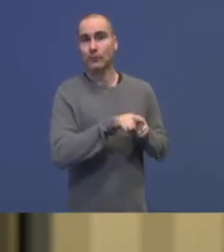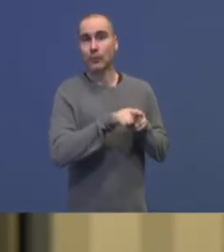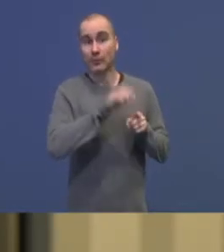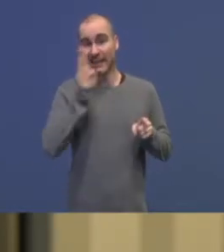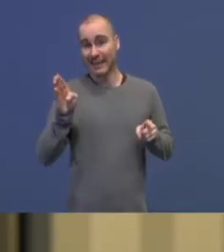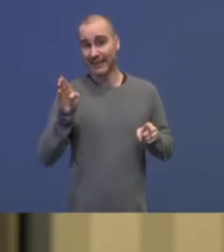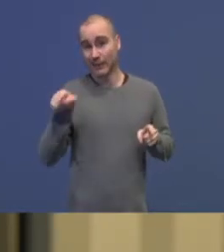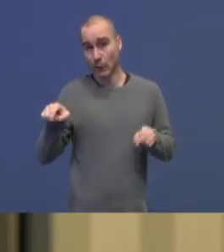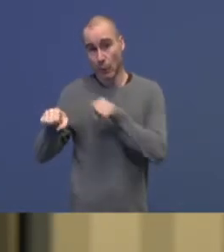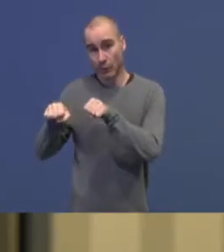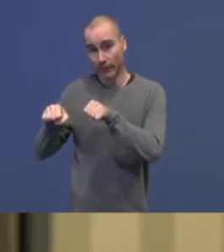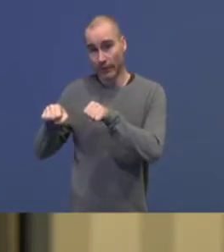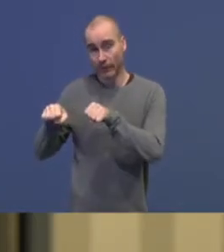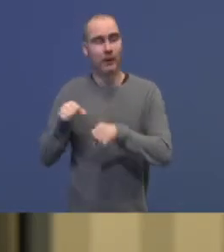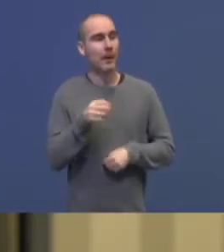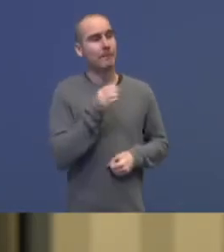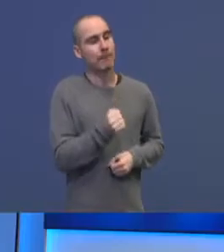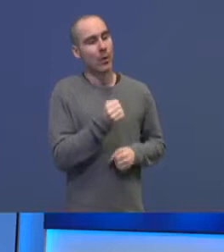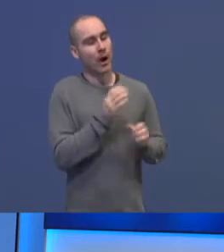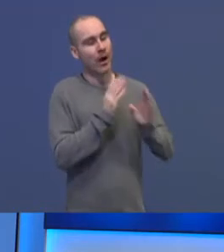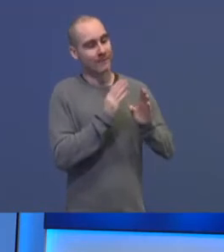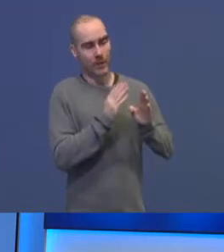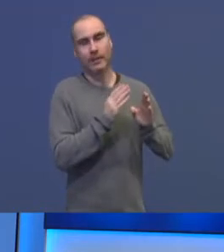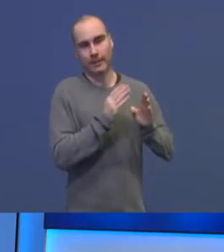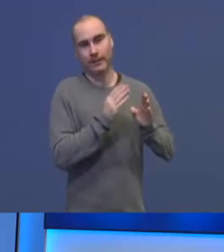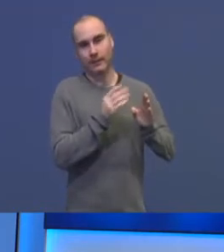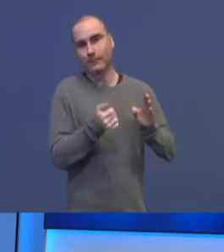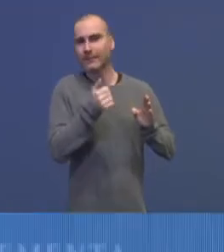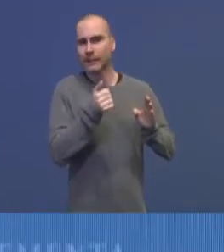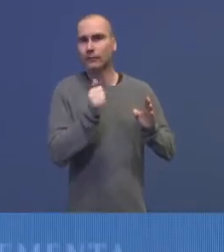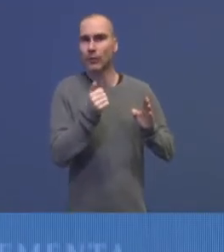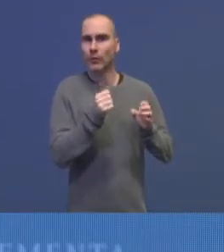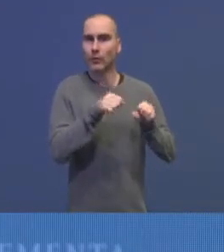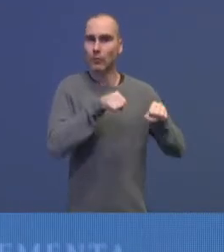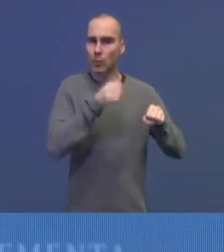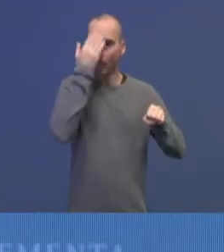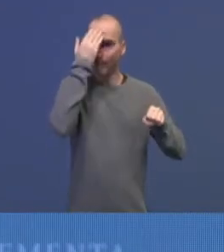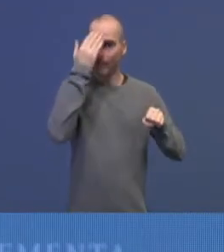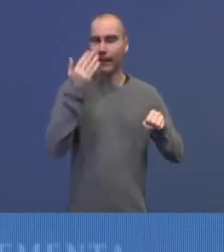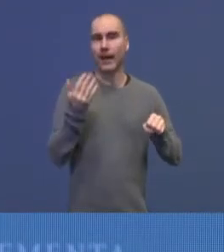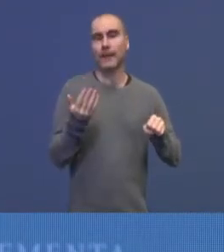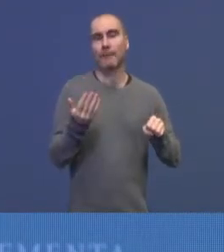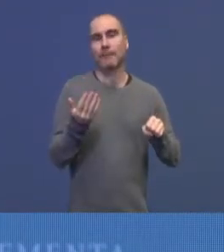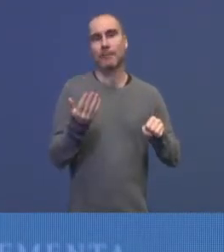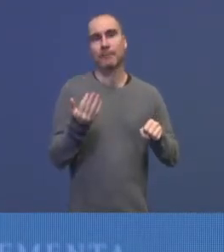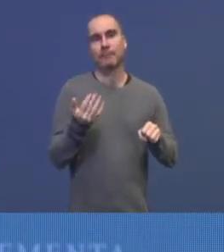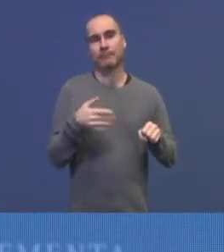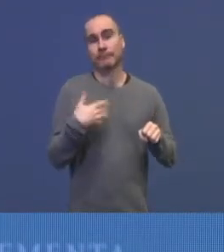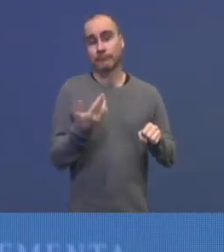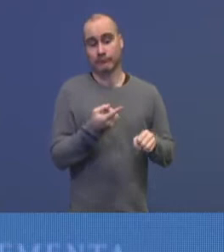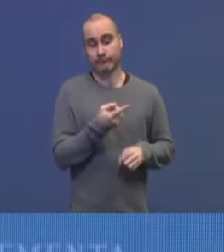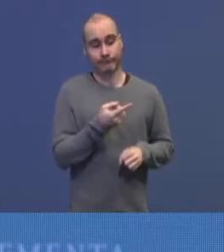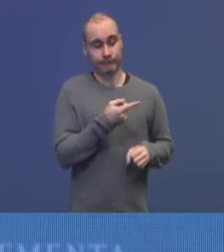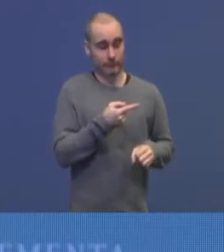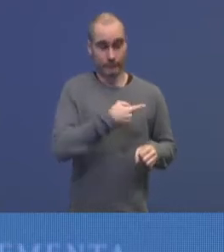kommune? Det må avtales, og det er jo fordi det er viktig for kommunen å vite at de